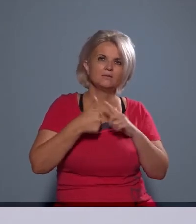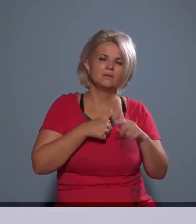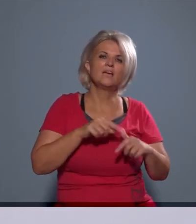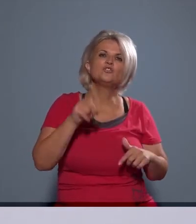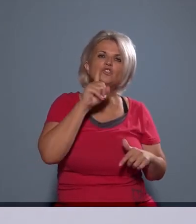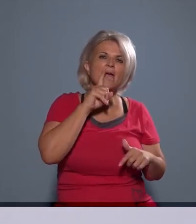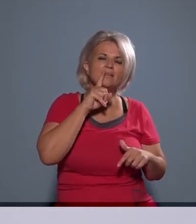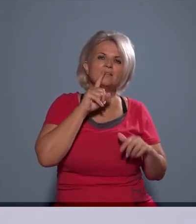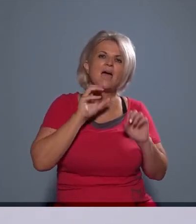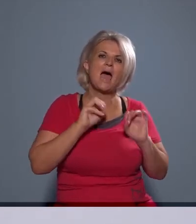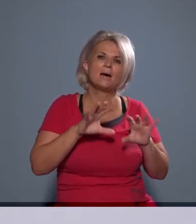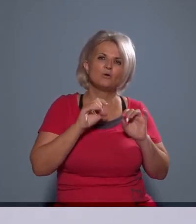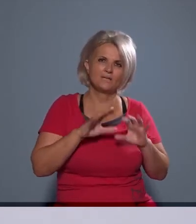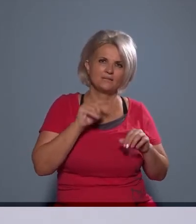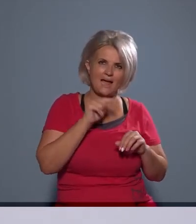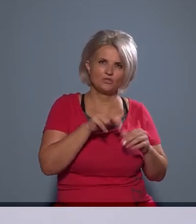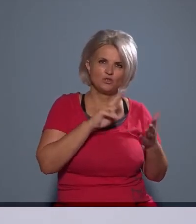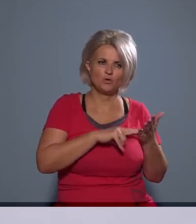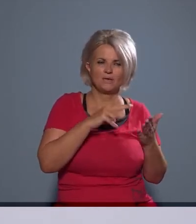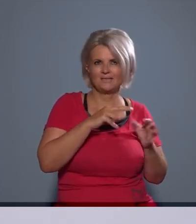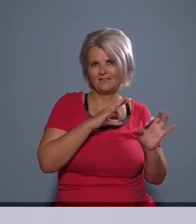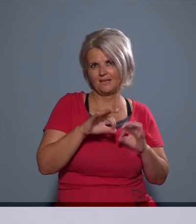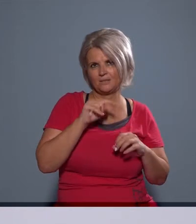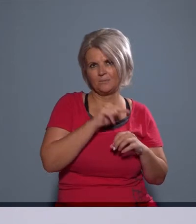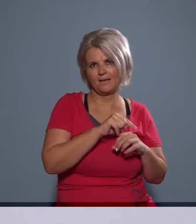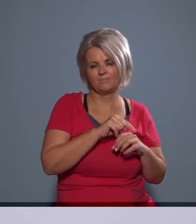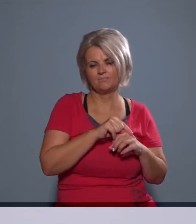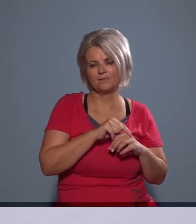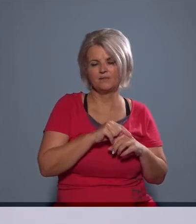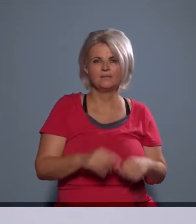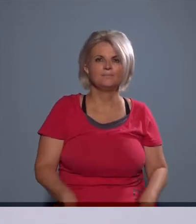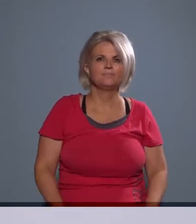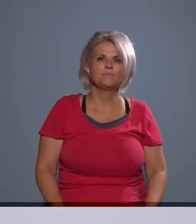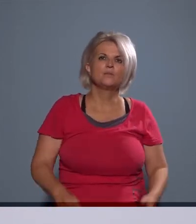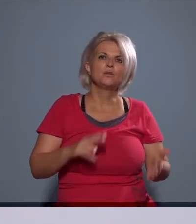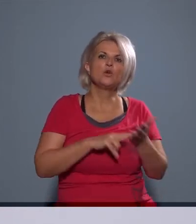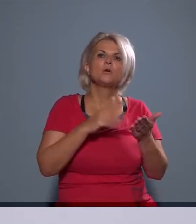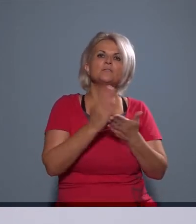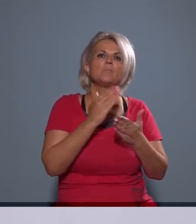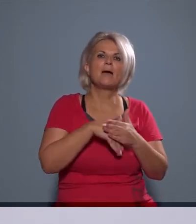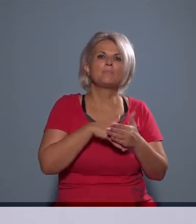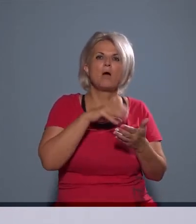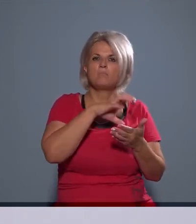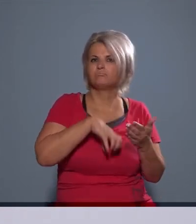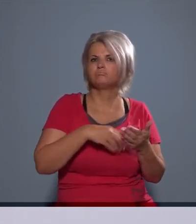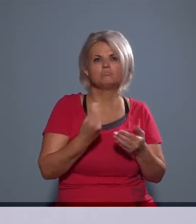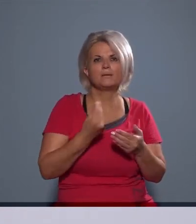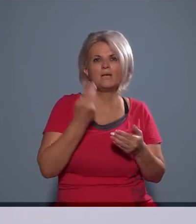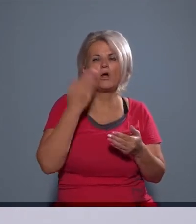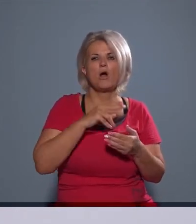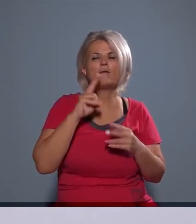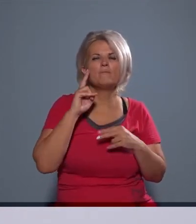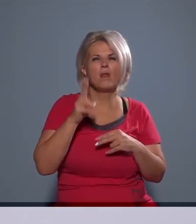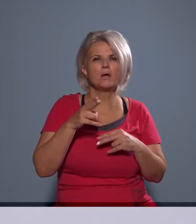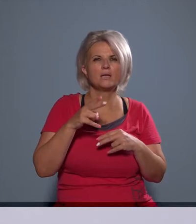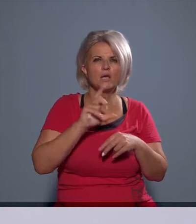szabálysértési tényállás. Eléggé keretjellegűen fogalmaz a jogszabály, mert azt mondja, hogy ha valaki indokolatlanul